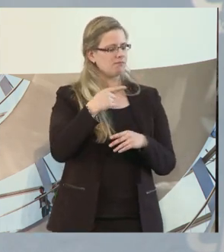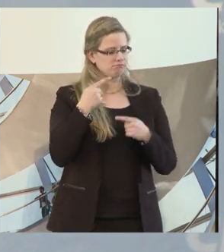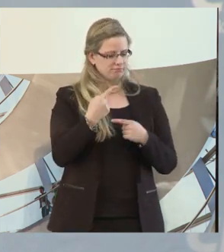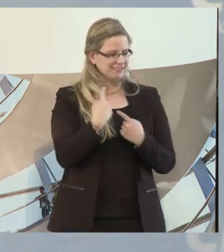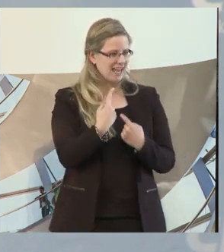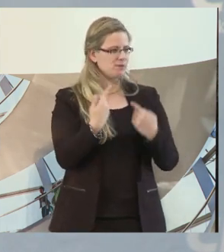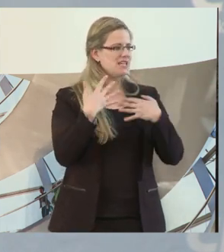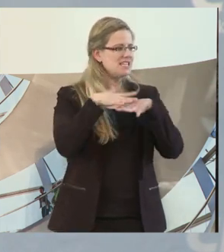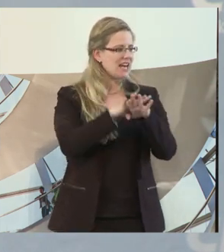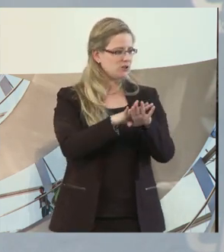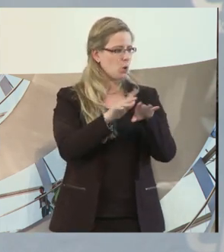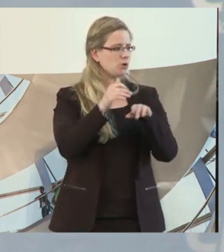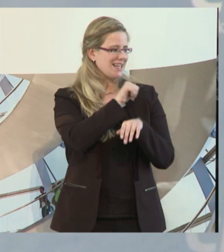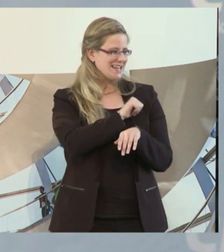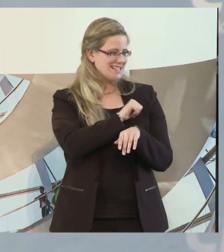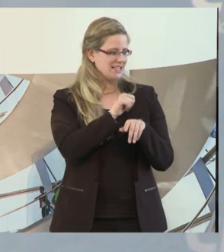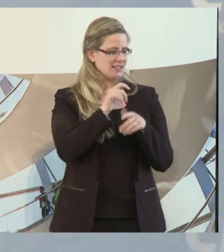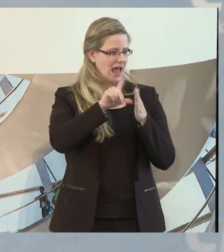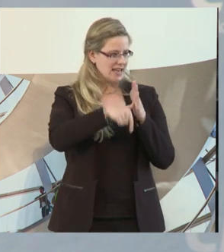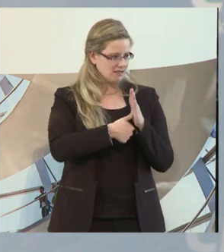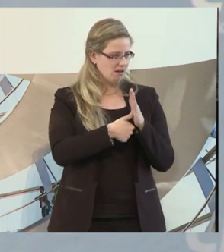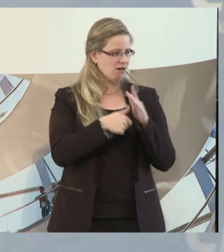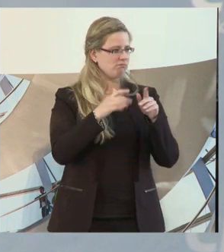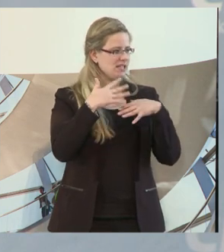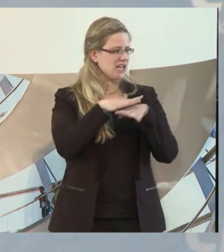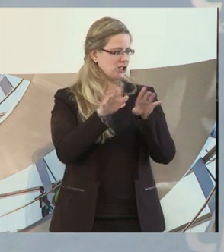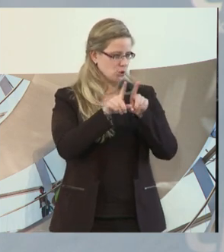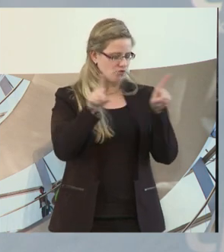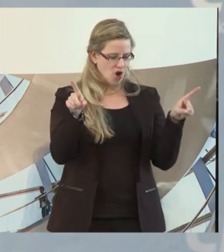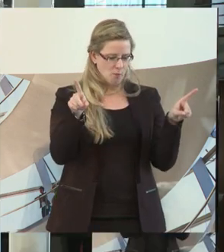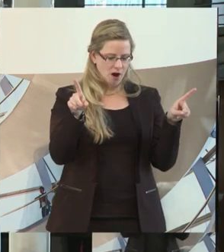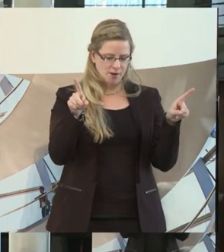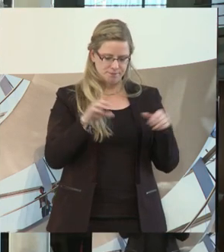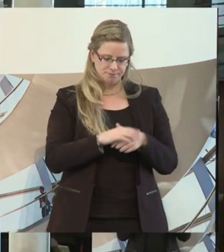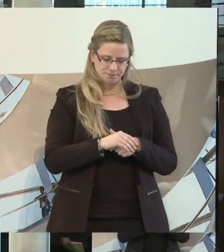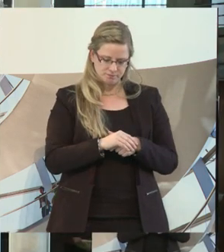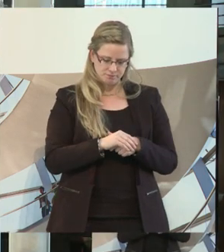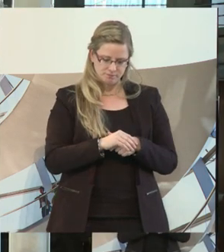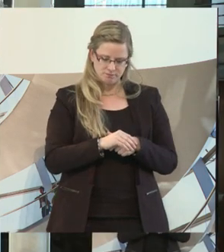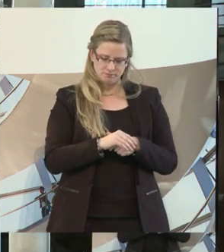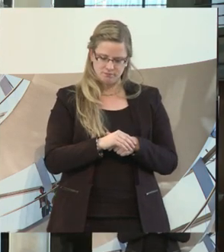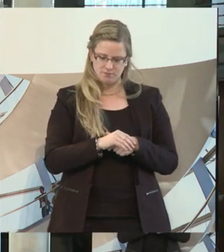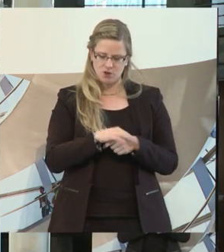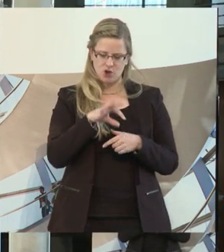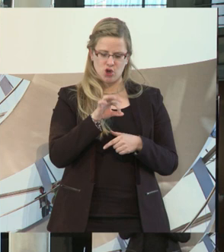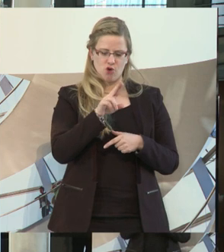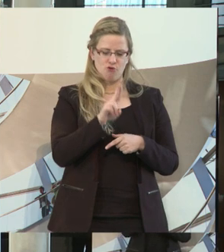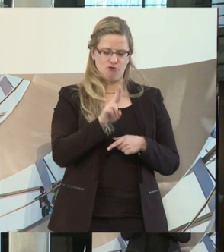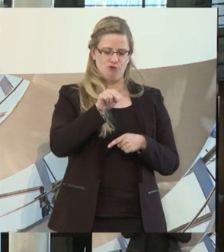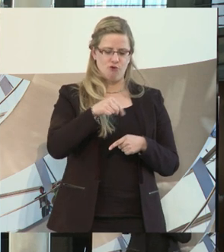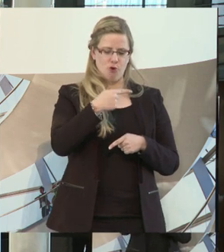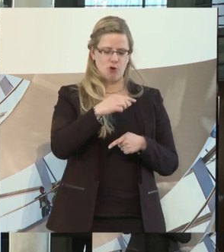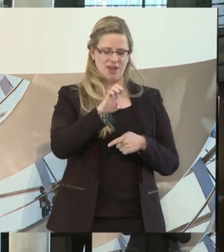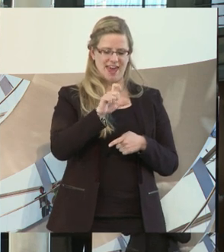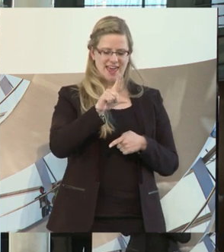der integrativen Arbeitnehmerüberlassung arbeitet und ein bisschen muss man sich, glaube ich, wie das Prinzip